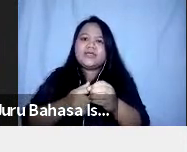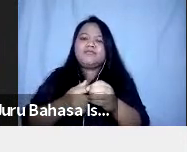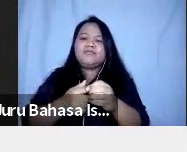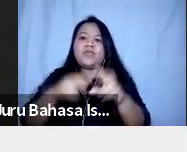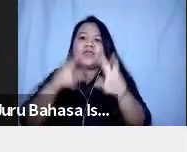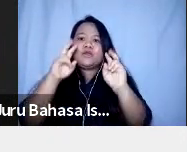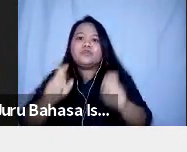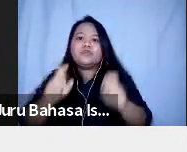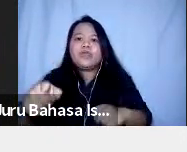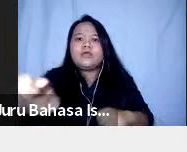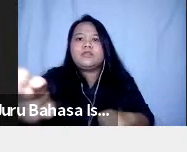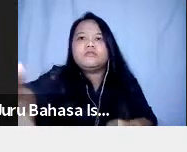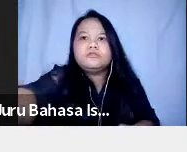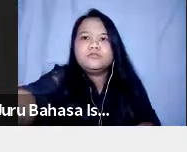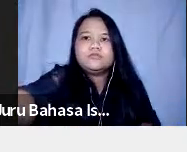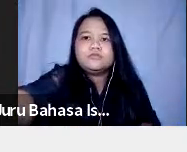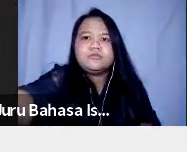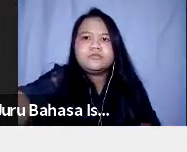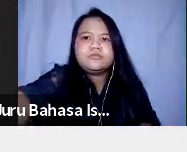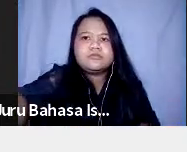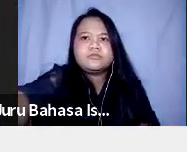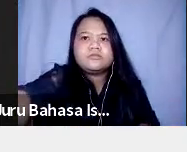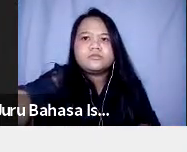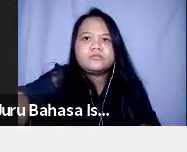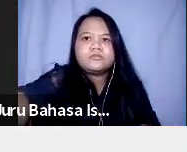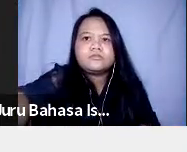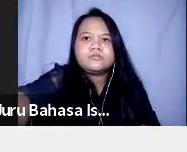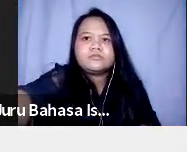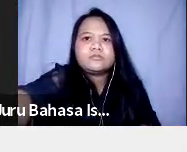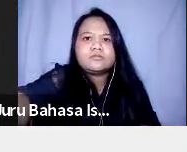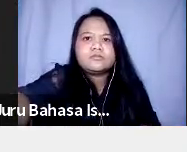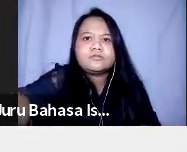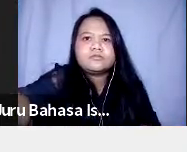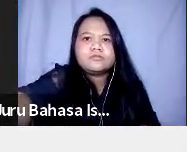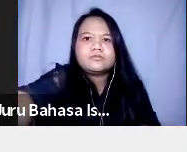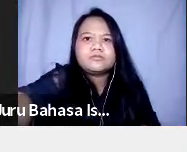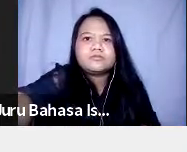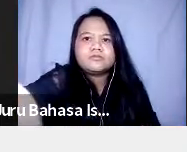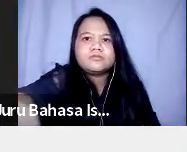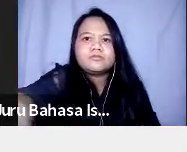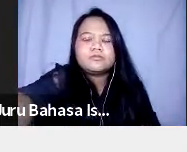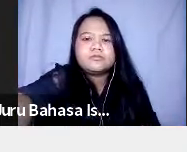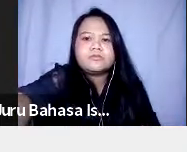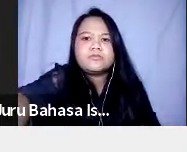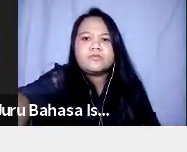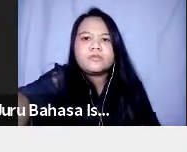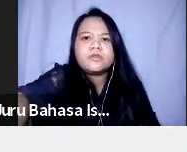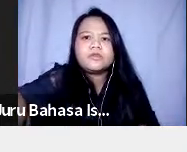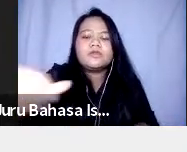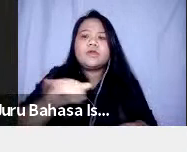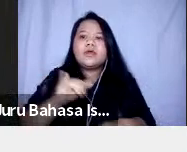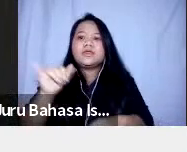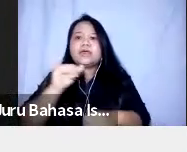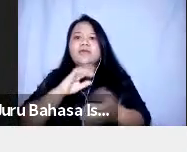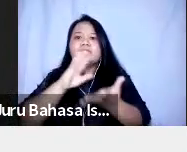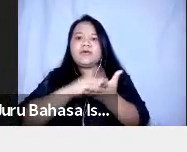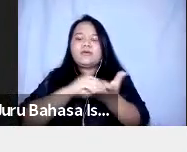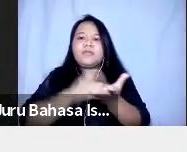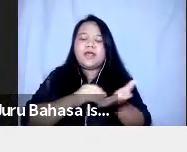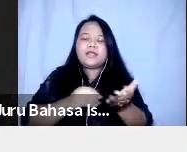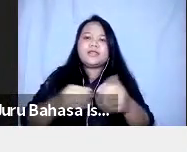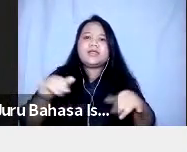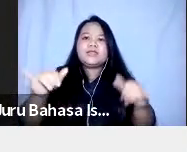Semua Bisa Sama-sama Apa Ya Bisa Sama-sama Nantinya Belajar Bersama Tentang Asli Manusia